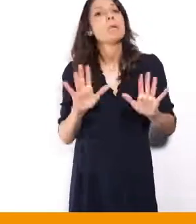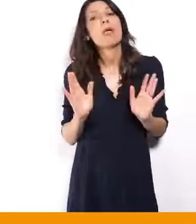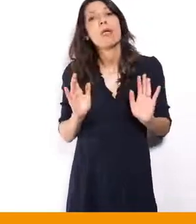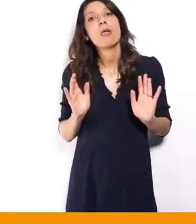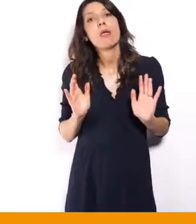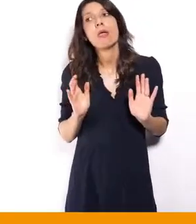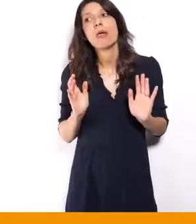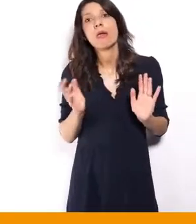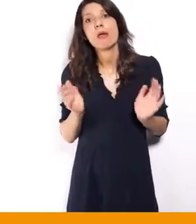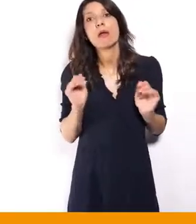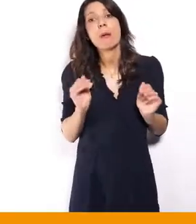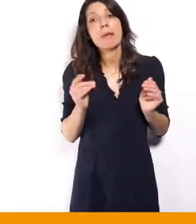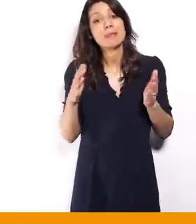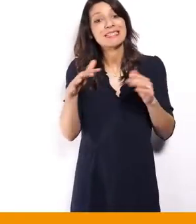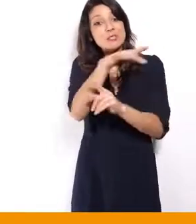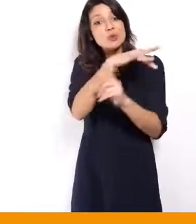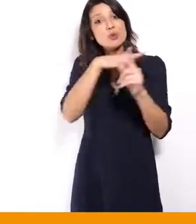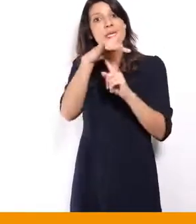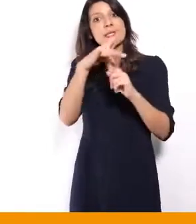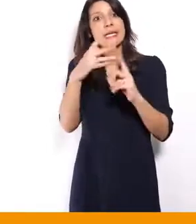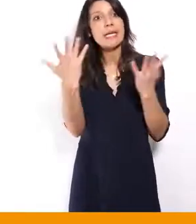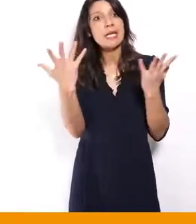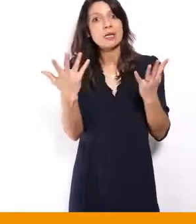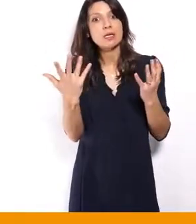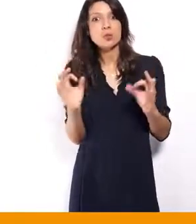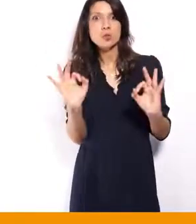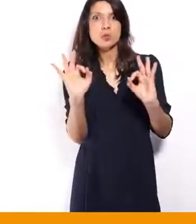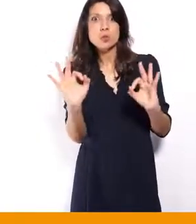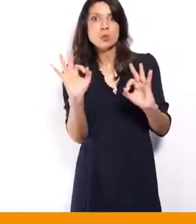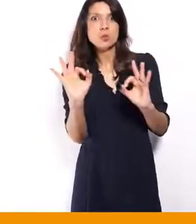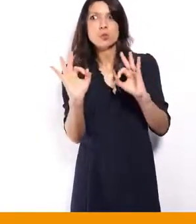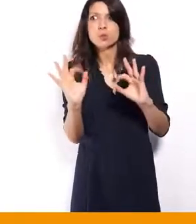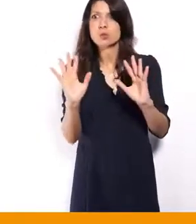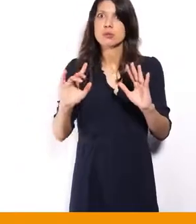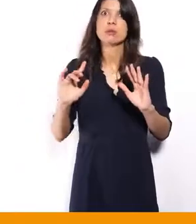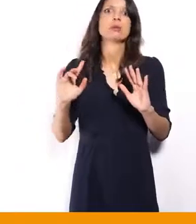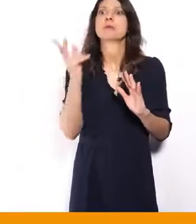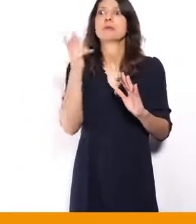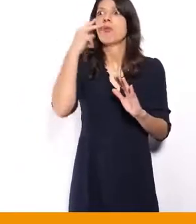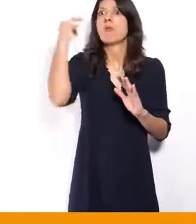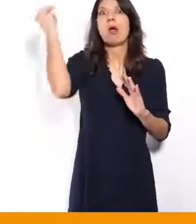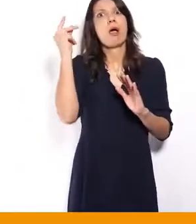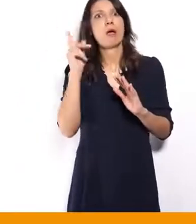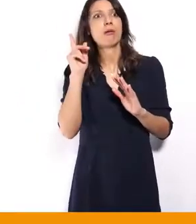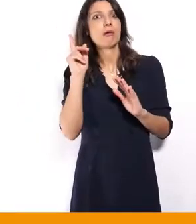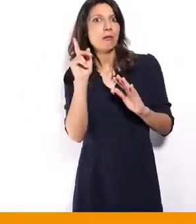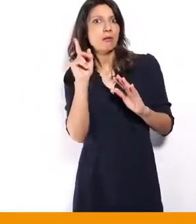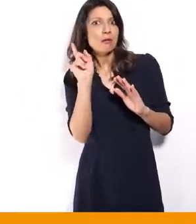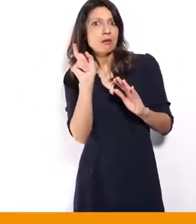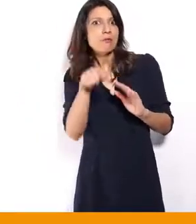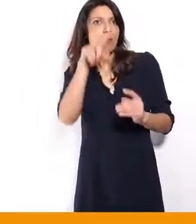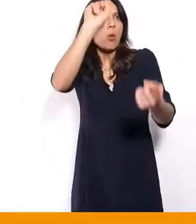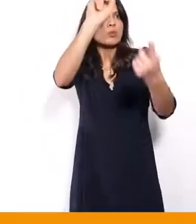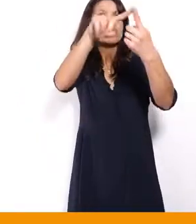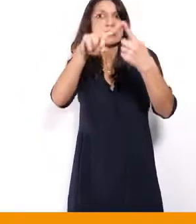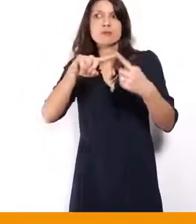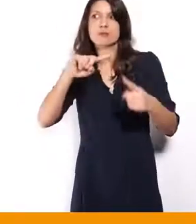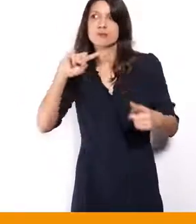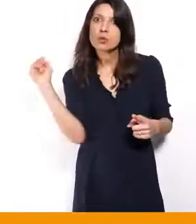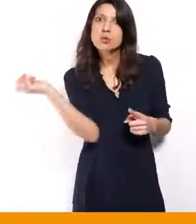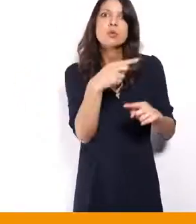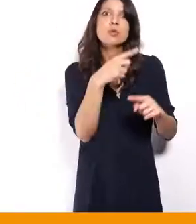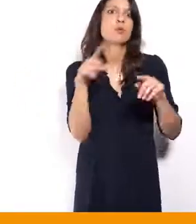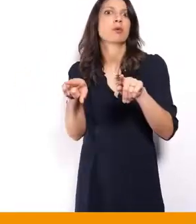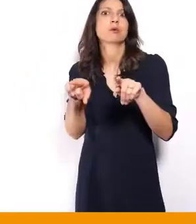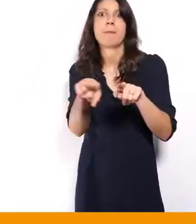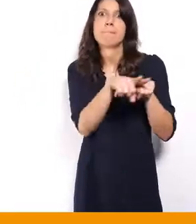pour une société digne, décente et humaine et organisée, elle devrait avoir cet objectif-là. Et c'est un objectif